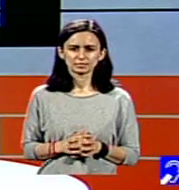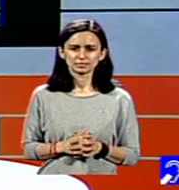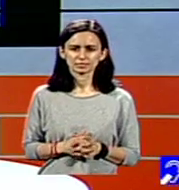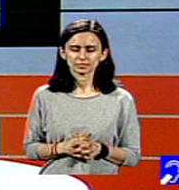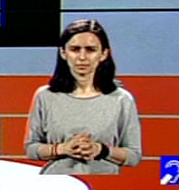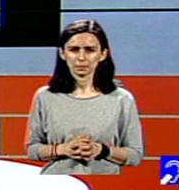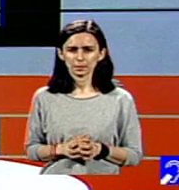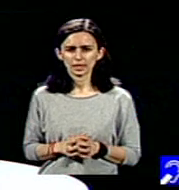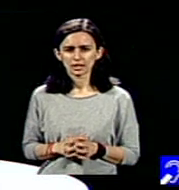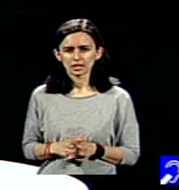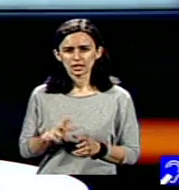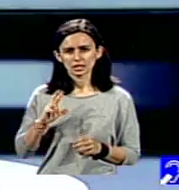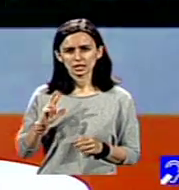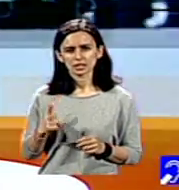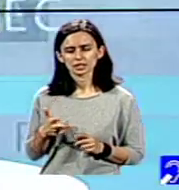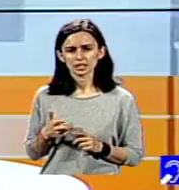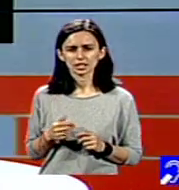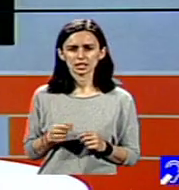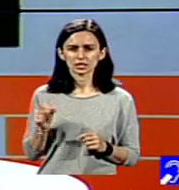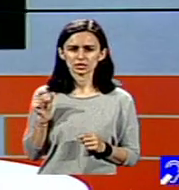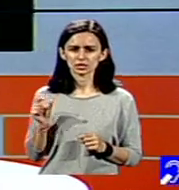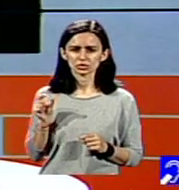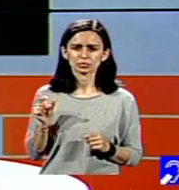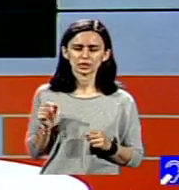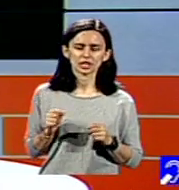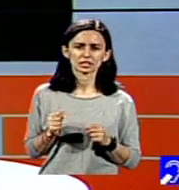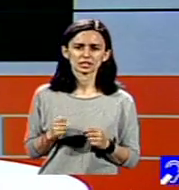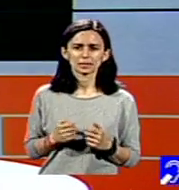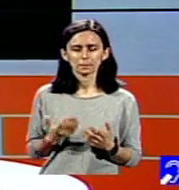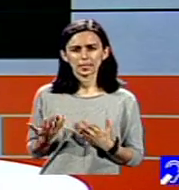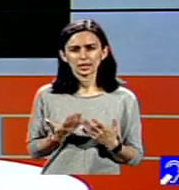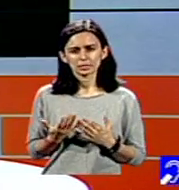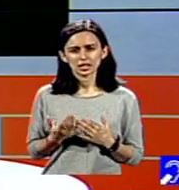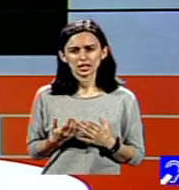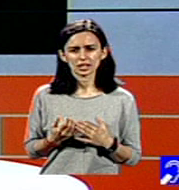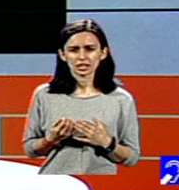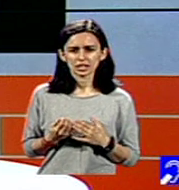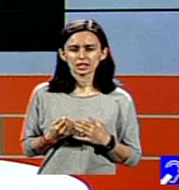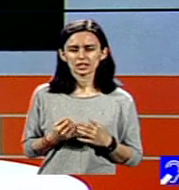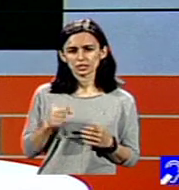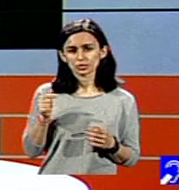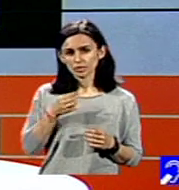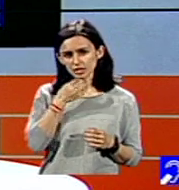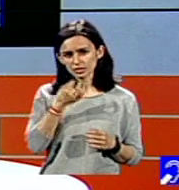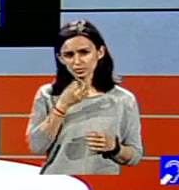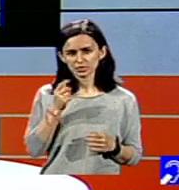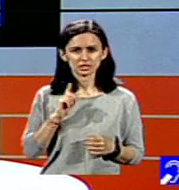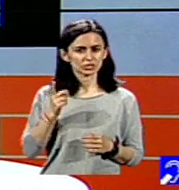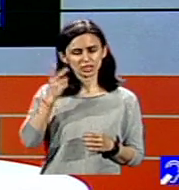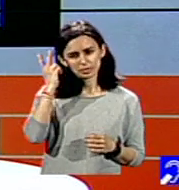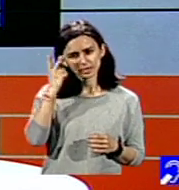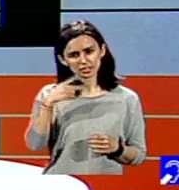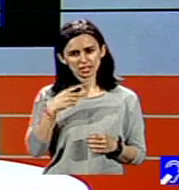subiect, acesta pe care îl vom aborda acum și pe care Andreea Mila a scris în desfășurător, nu l-am prea înțeles. Pedepse